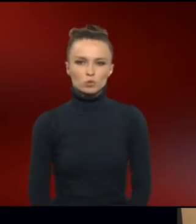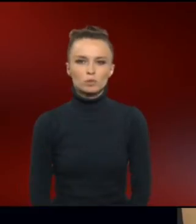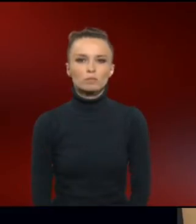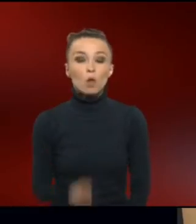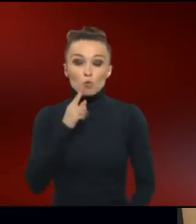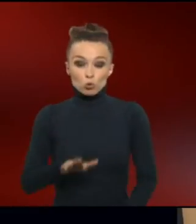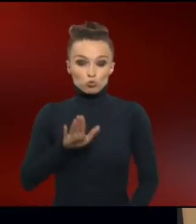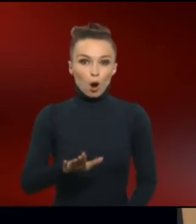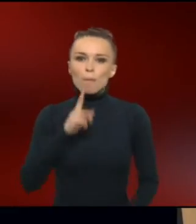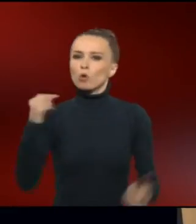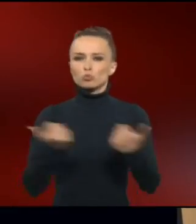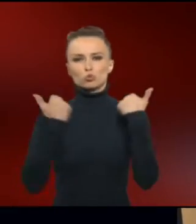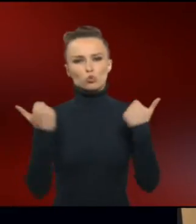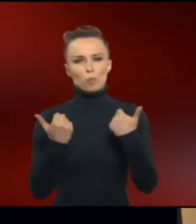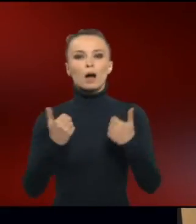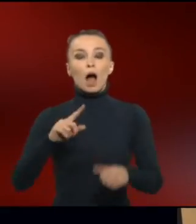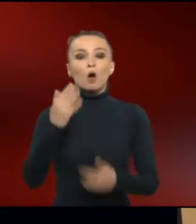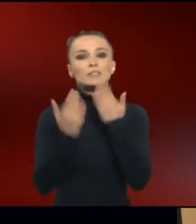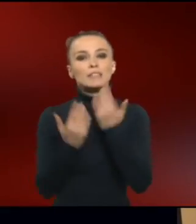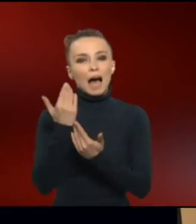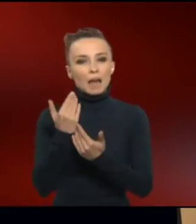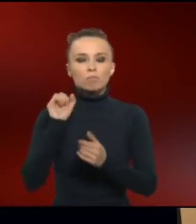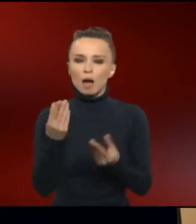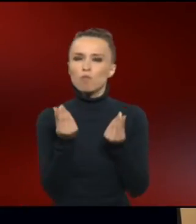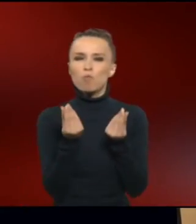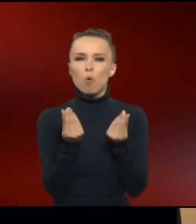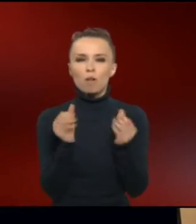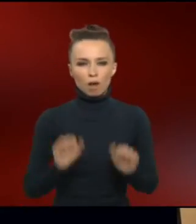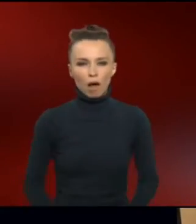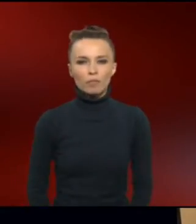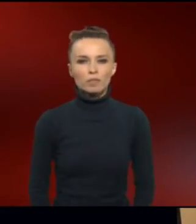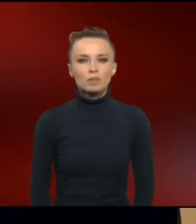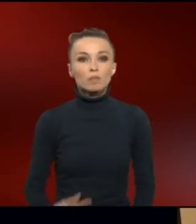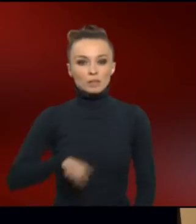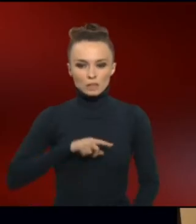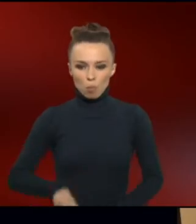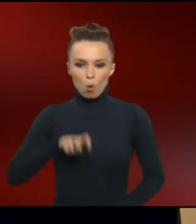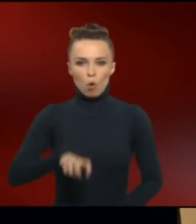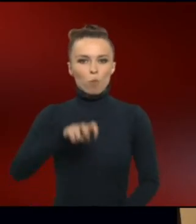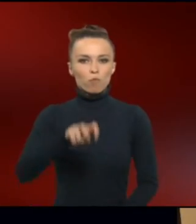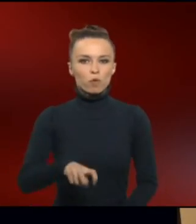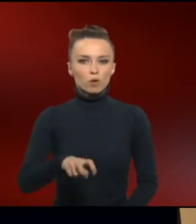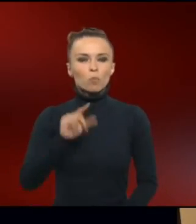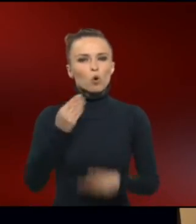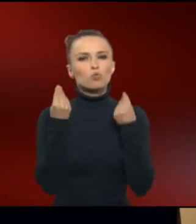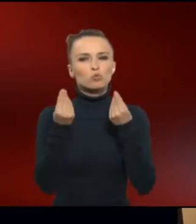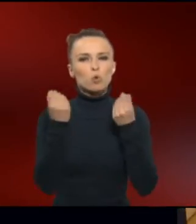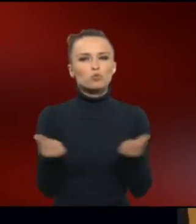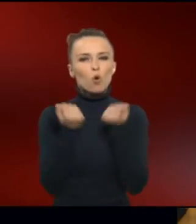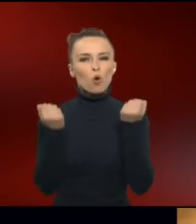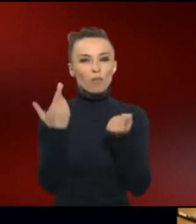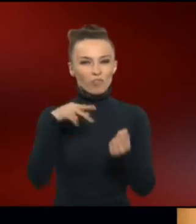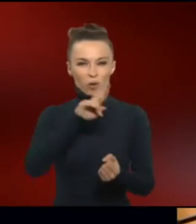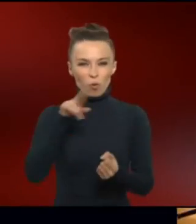Stopp. Super, super. Auch Zahlen kann man fühlen. Zum Beispiel, indem man sie hüpft. Eine typische Übung aus Frau